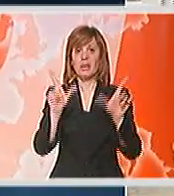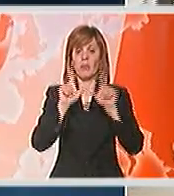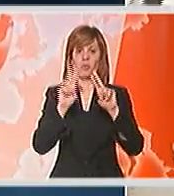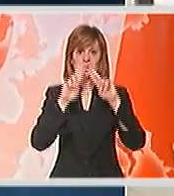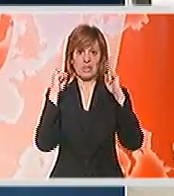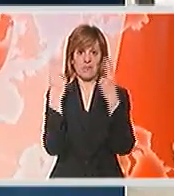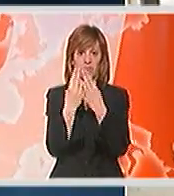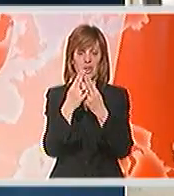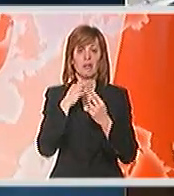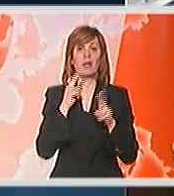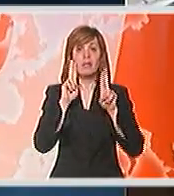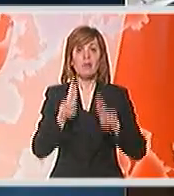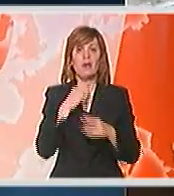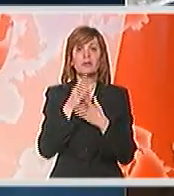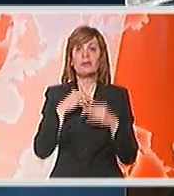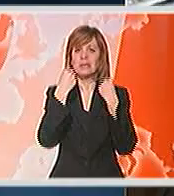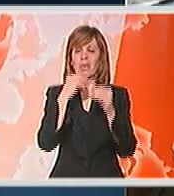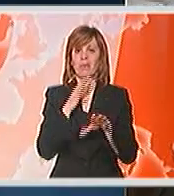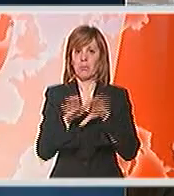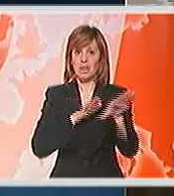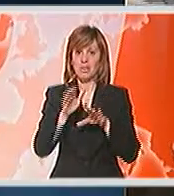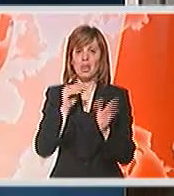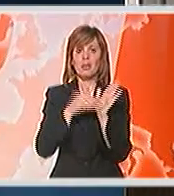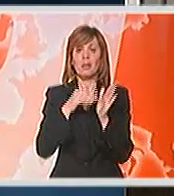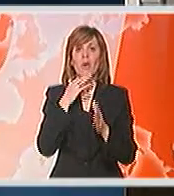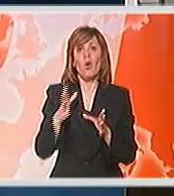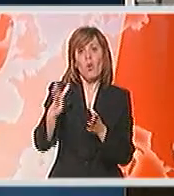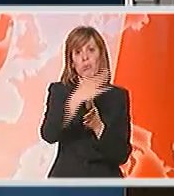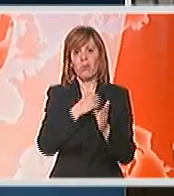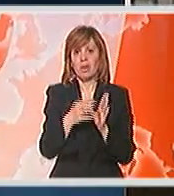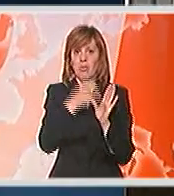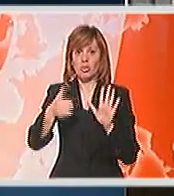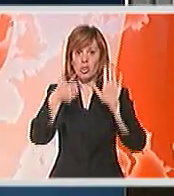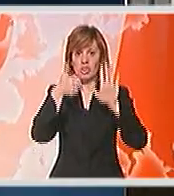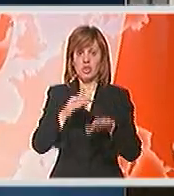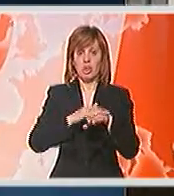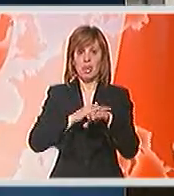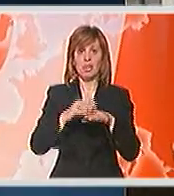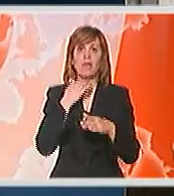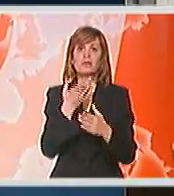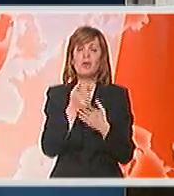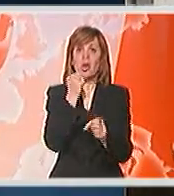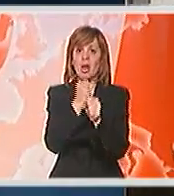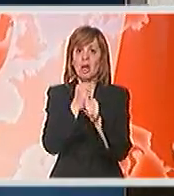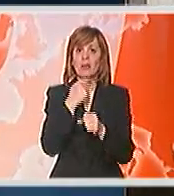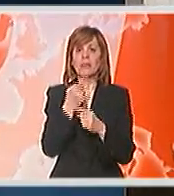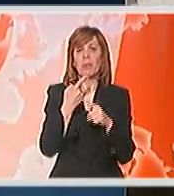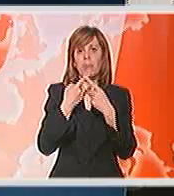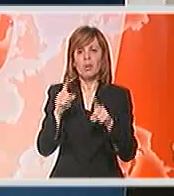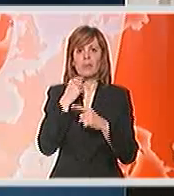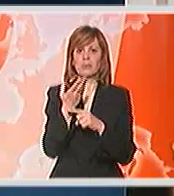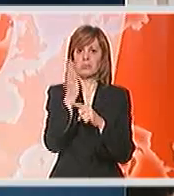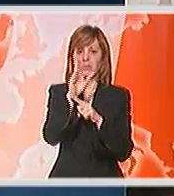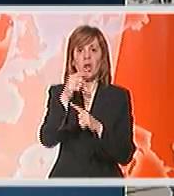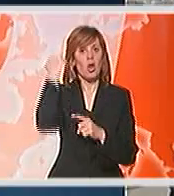svetu. Zvaničice i Savete ministara navode da to treba da obuhvati produženje šestomesečnog mandata, posljednog iz zaslanika Evropske